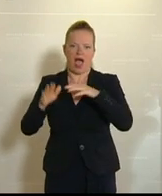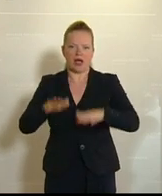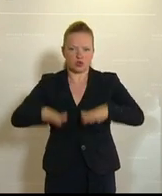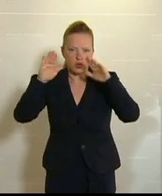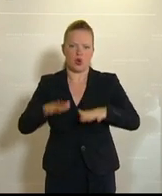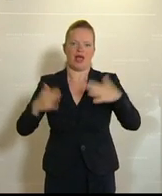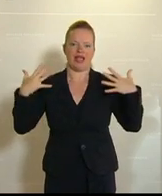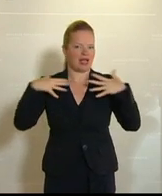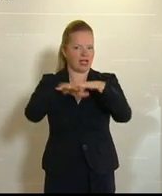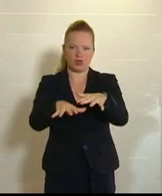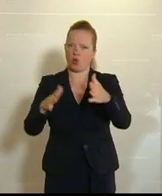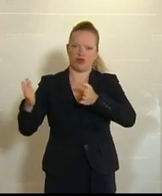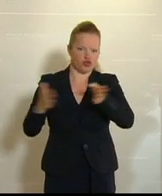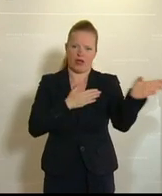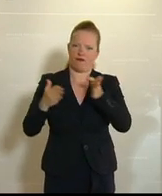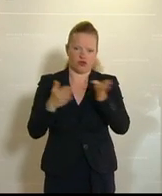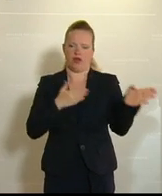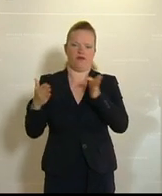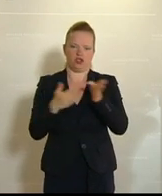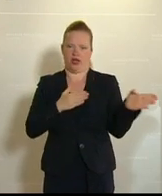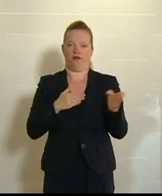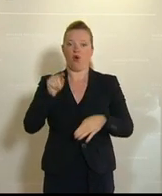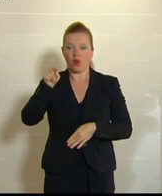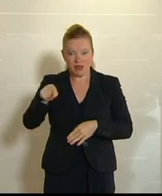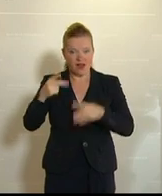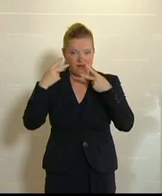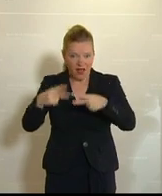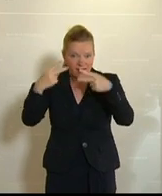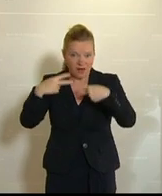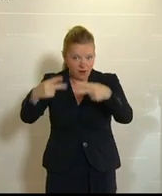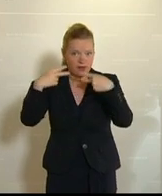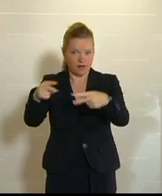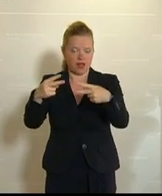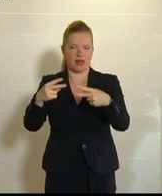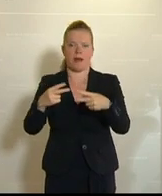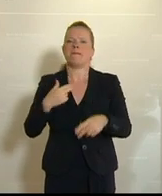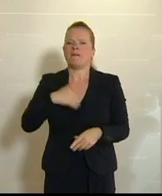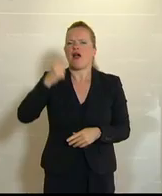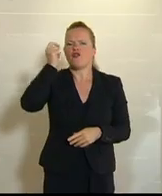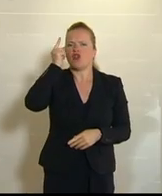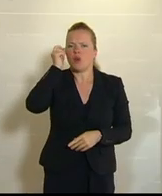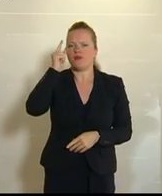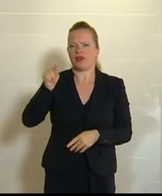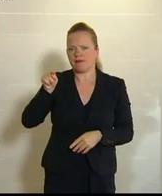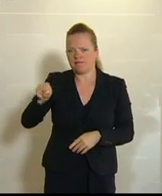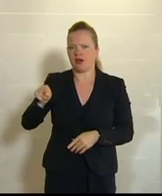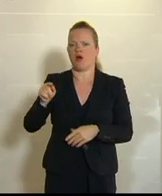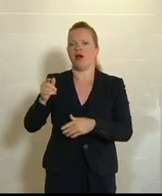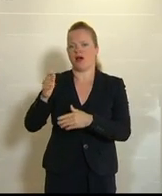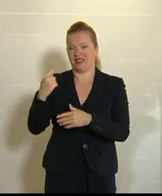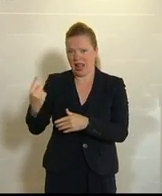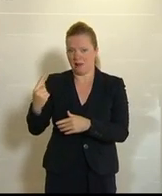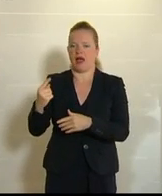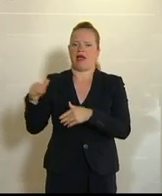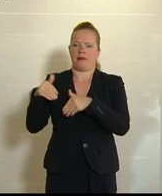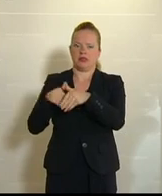und Integration. Und Sie setzen diesen Kurs nahtlos fort. Es wäre wahrscheinlich das Vernünftigste, wenn Sie und Teile der Führungsmannschaft des